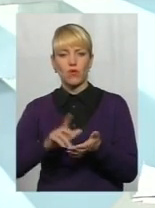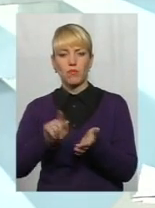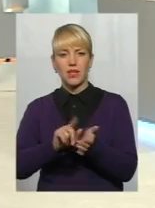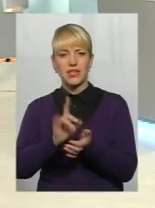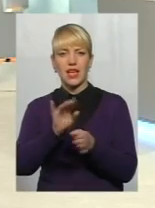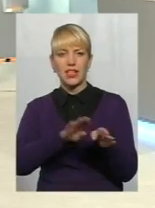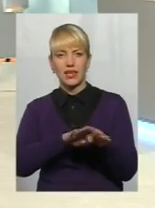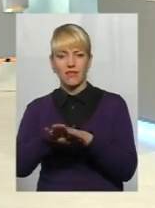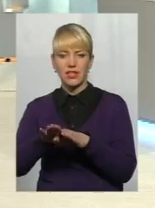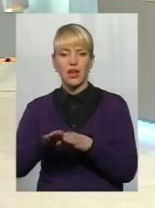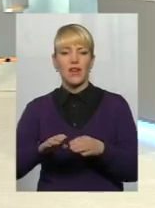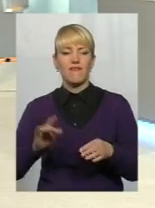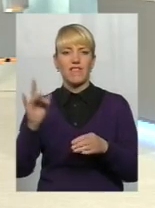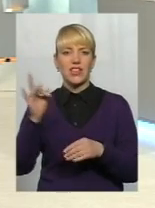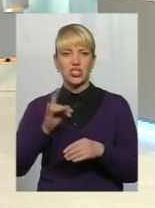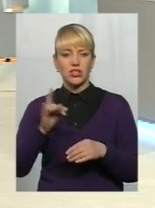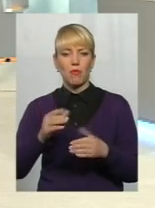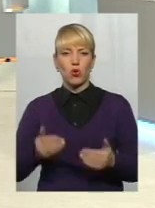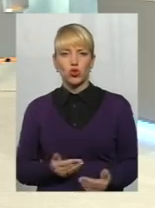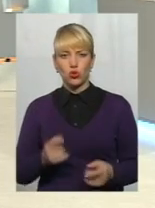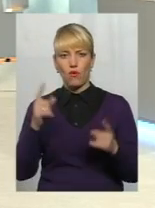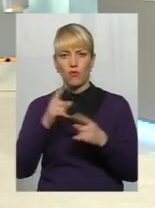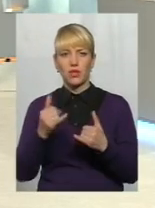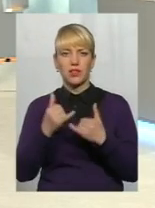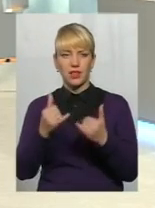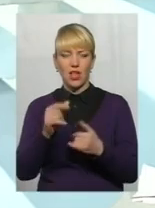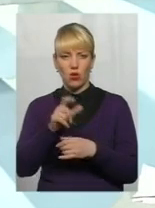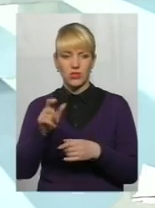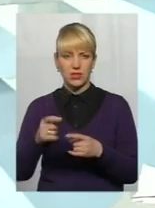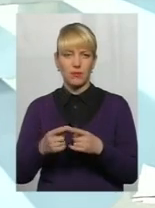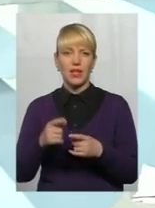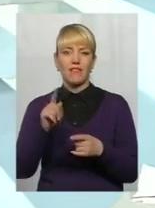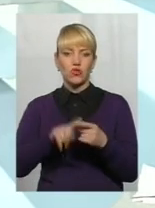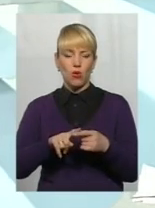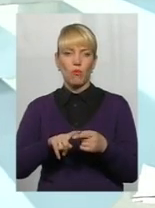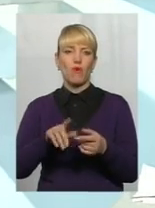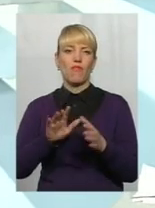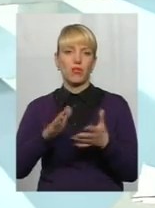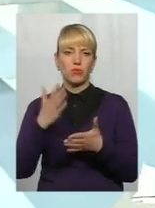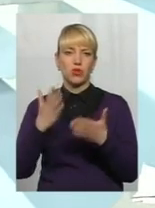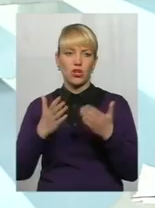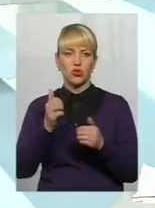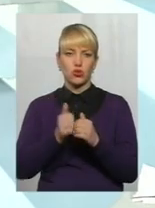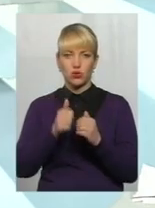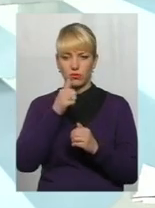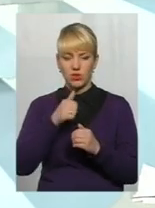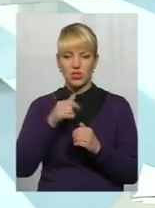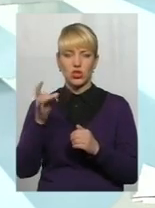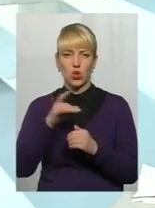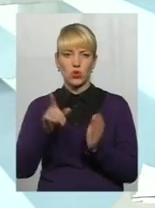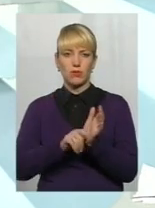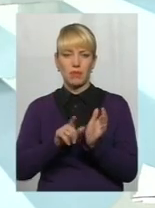прожиткового мінімуму для певних категорій осіб. Тобто в даному випадку, якщо щомісячний розмір пенсій